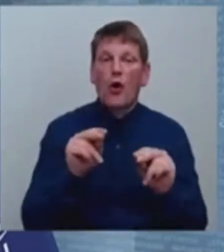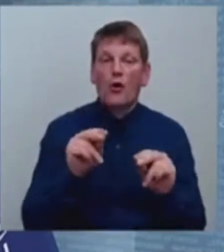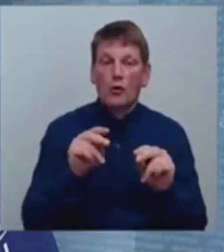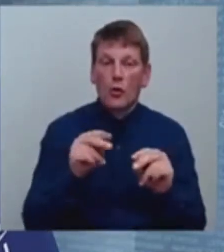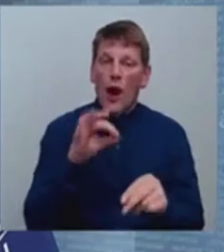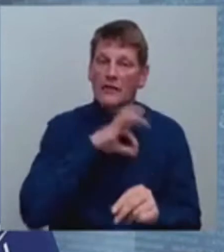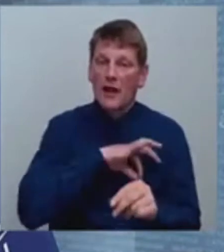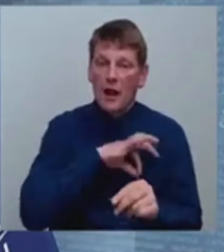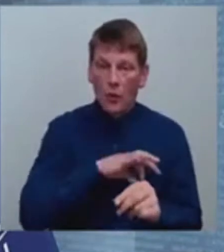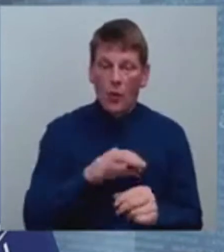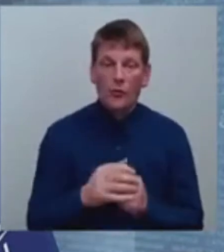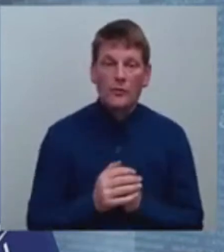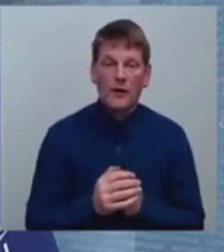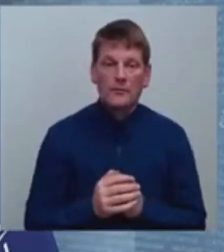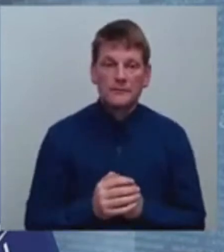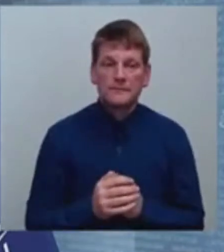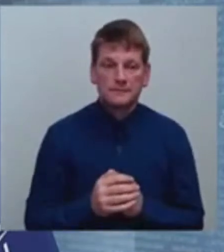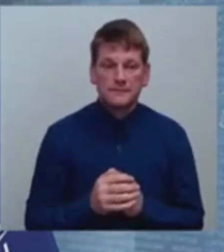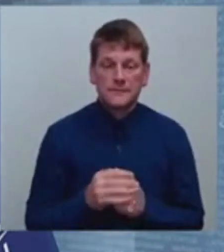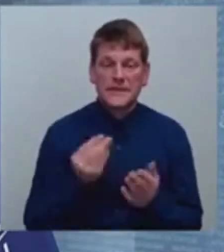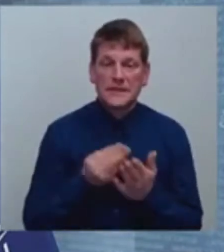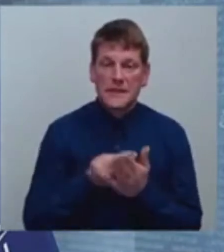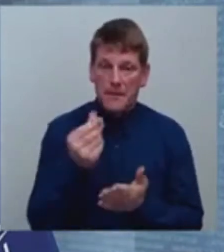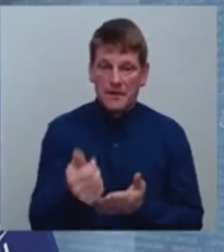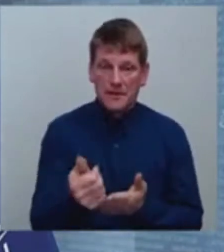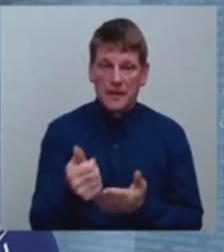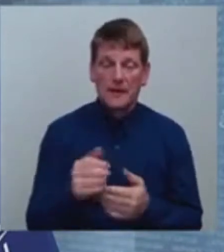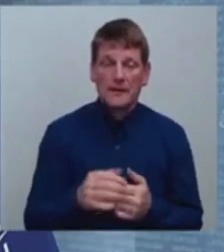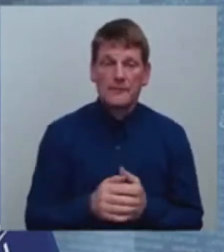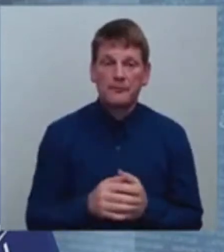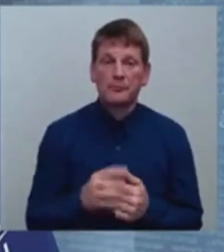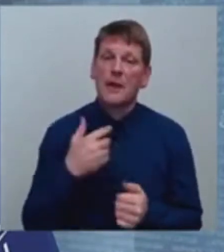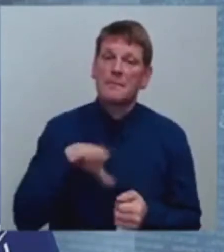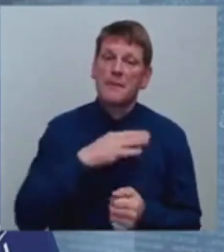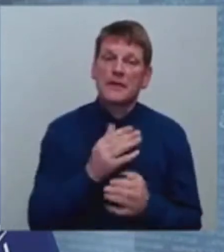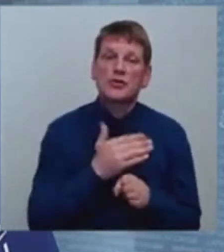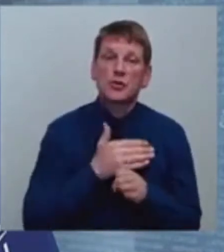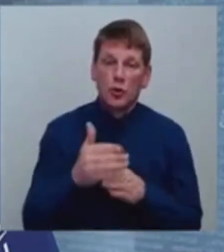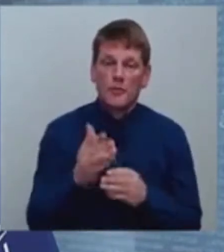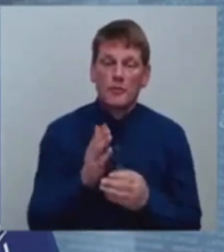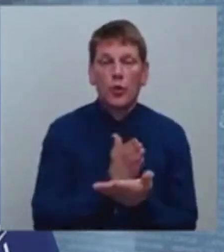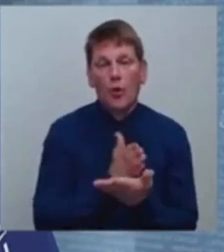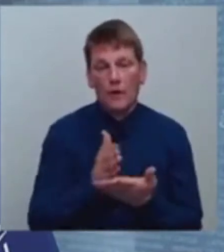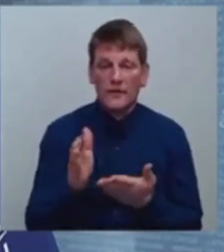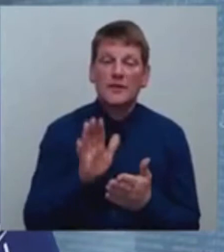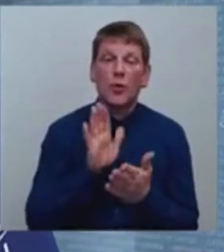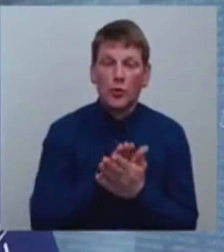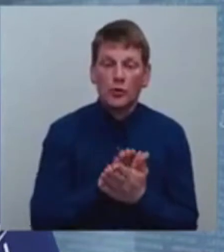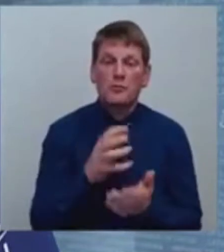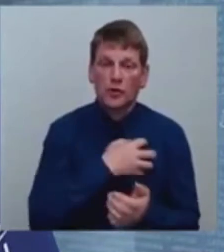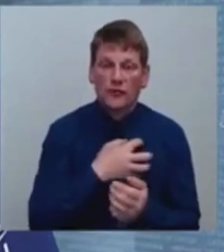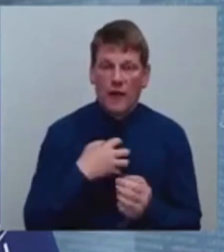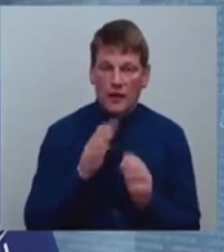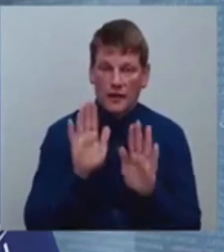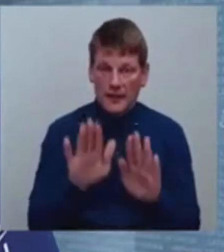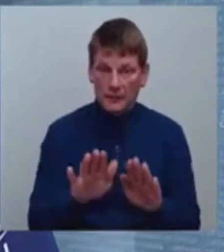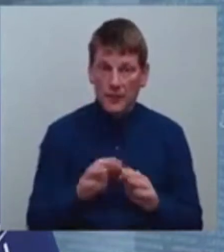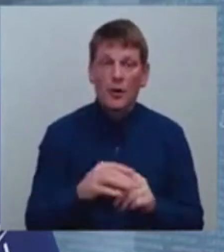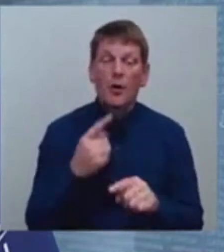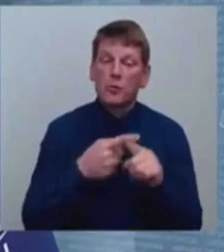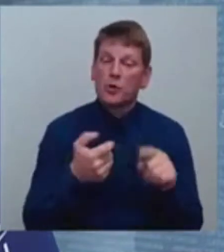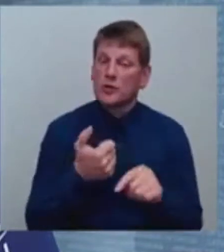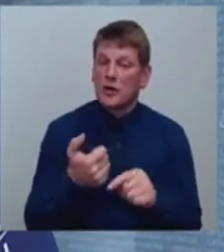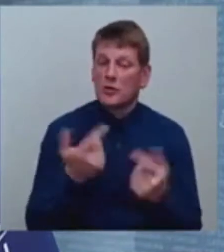samaksai, mēs turpmāk novirzītu uz pašvaldību. Esam pusgada